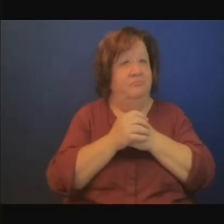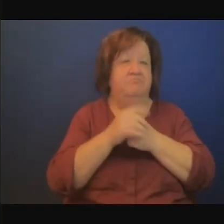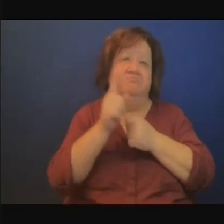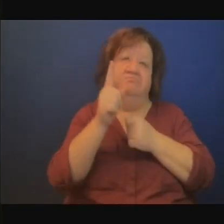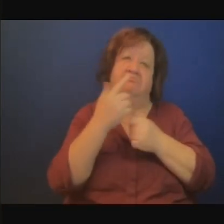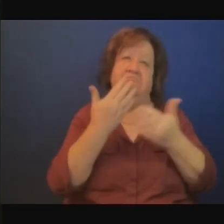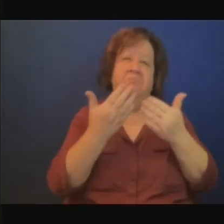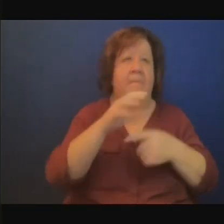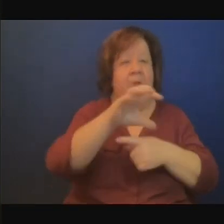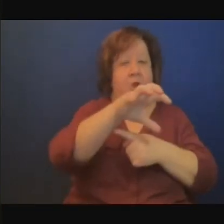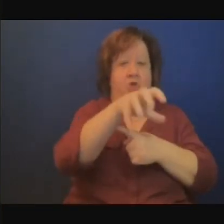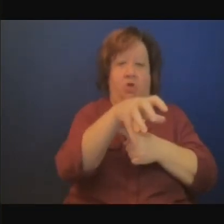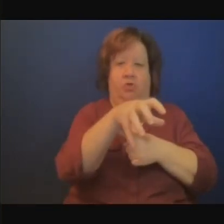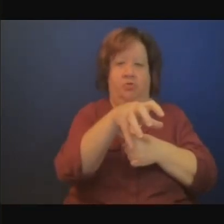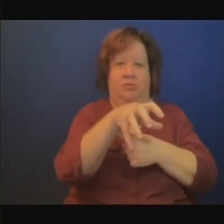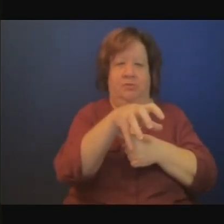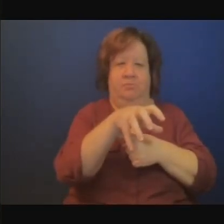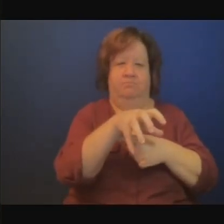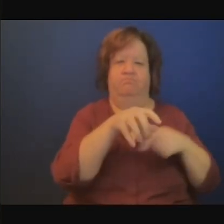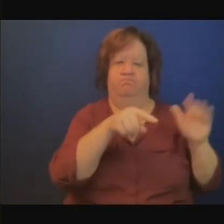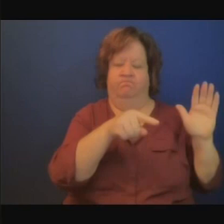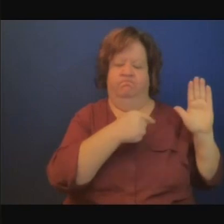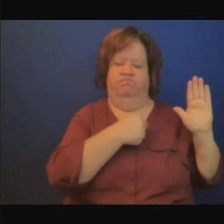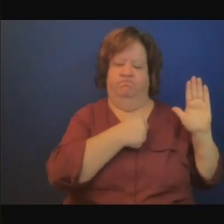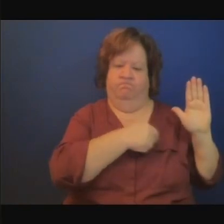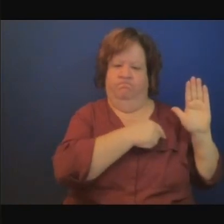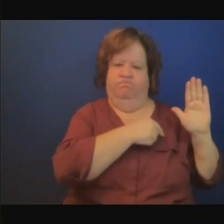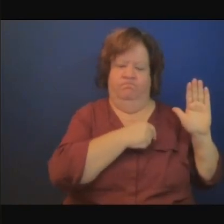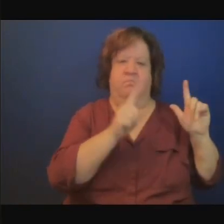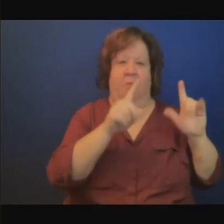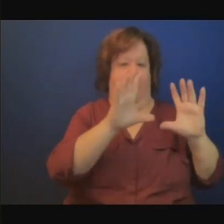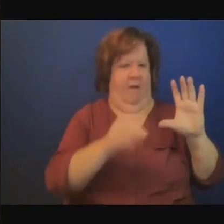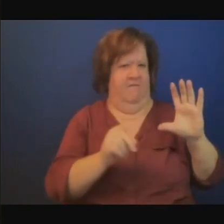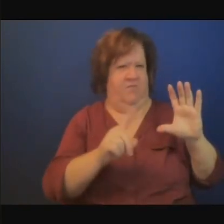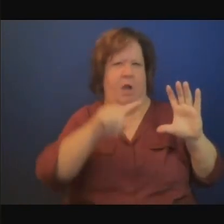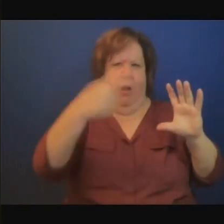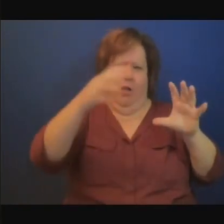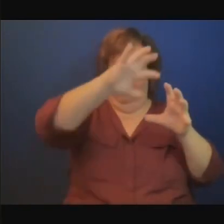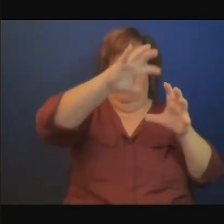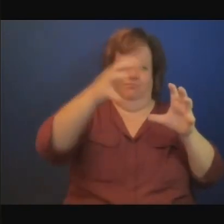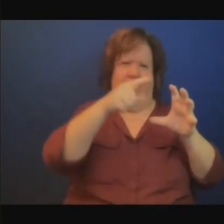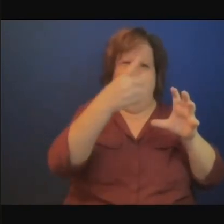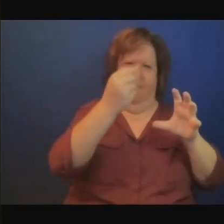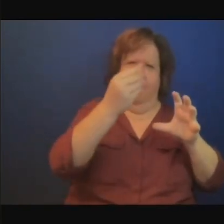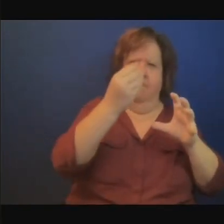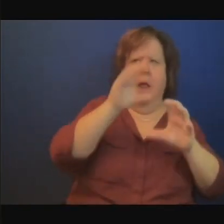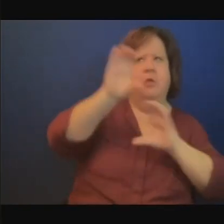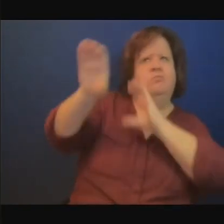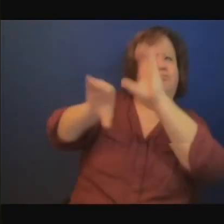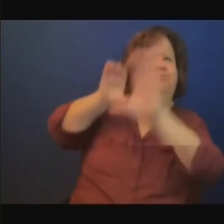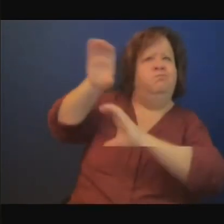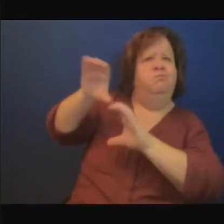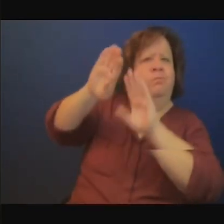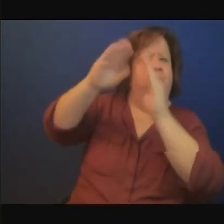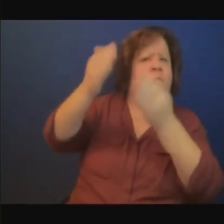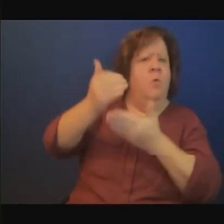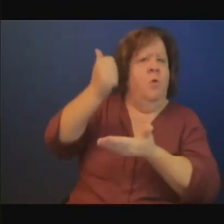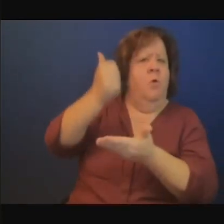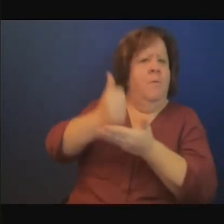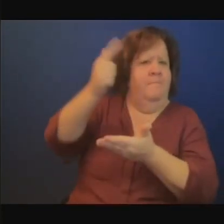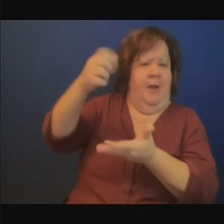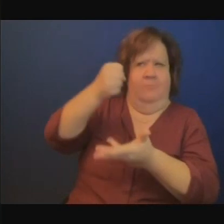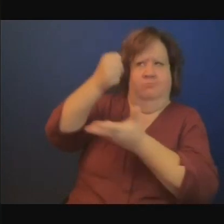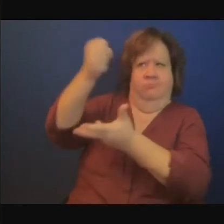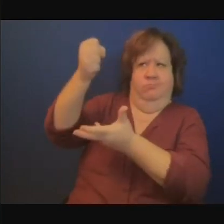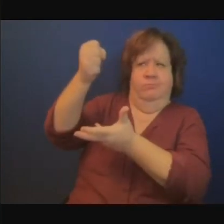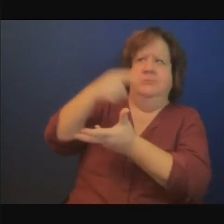au niveau de la banque mondiale la banque européenne d'investissement pour dire voilà aider l'Afrique si l'on avance de façon conventionnelle on sait quelles sont les transactions